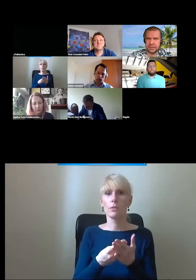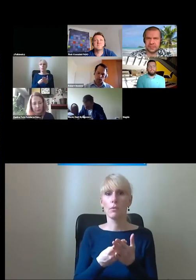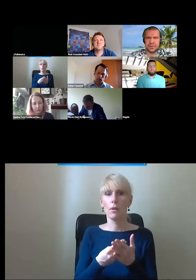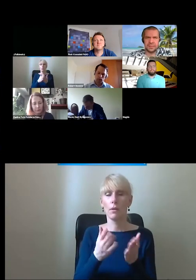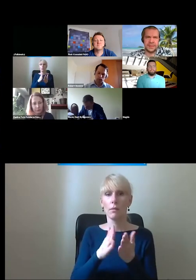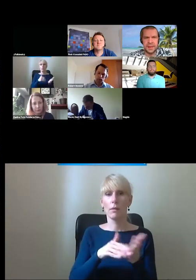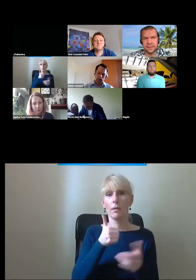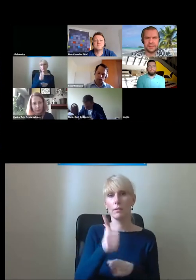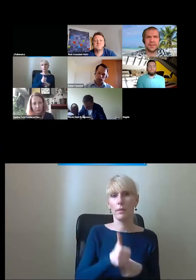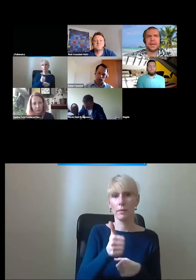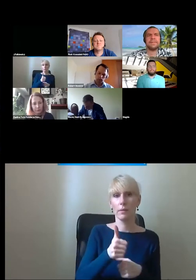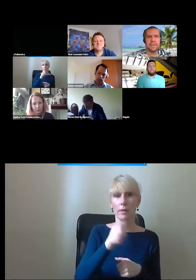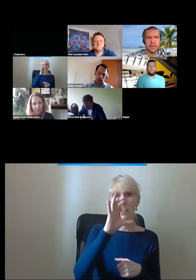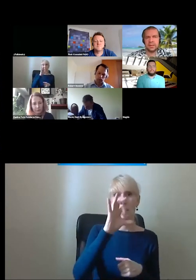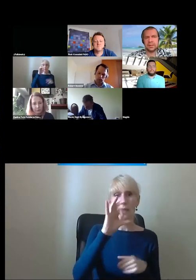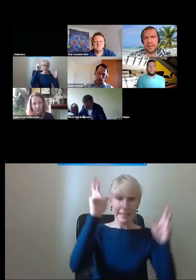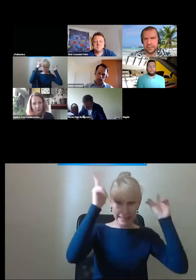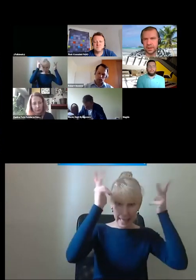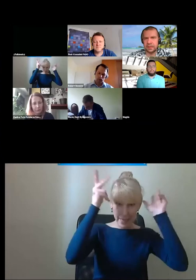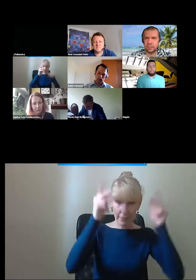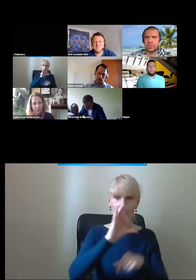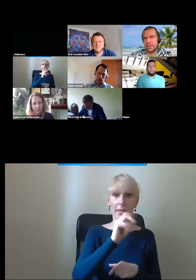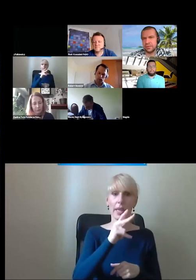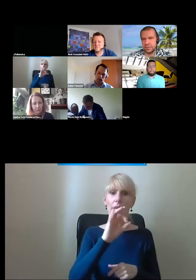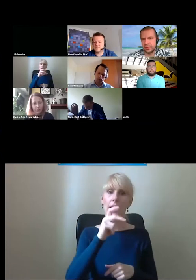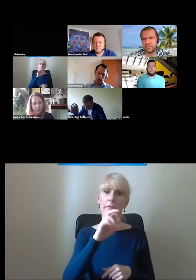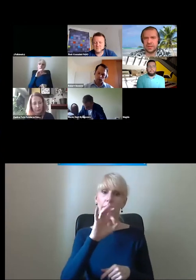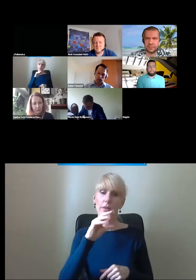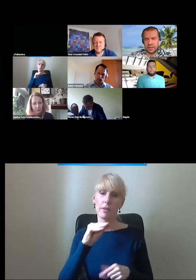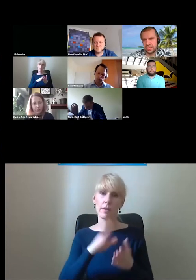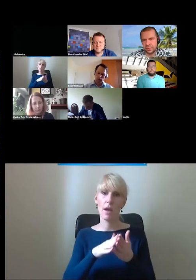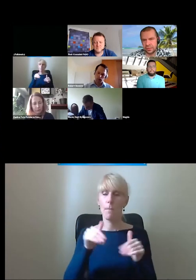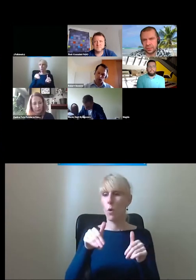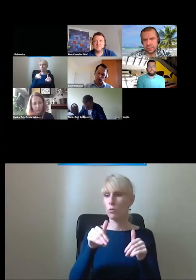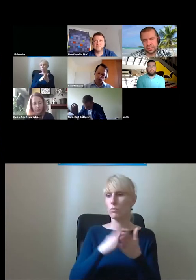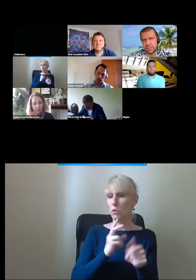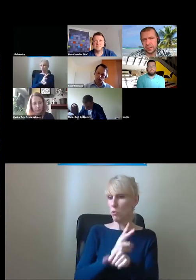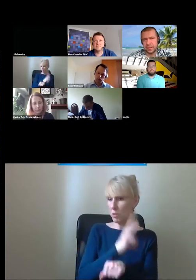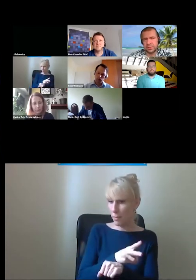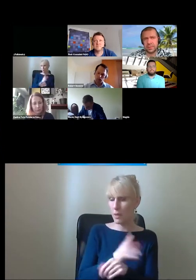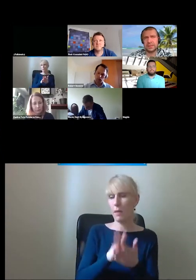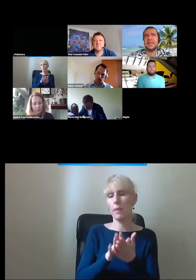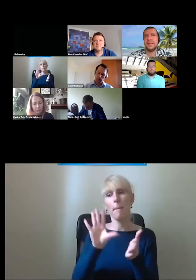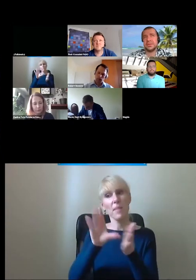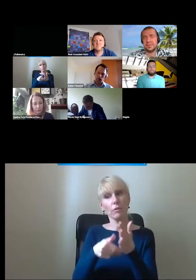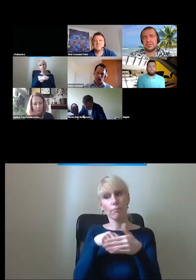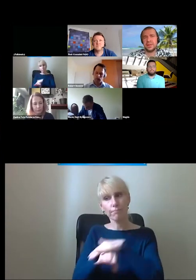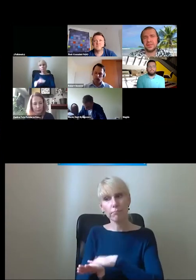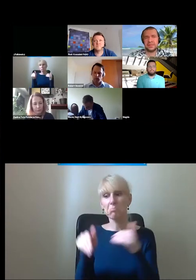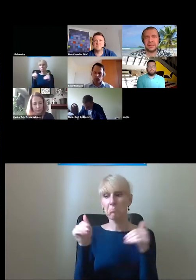nie wiem, stacja strzelam skierniewice, dostępna, można się wydostać na miasto, tak? Czy coś w ten deseń. No to są takie informacje,